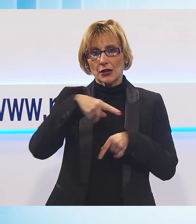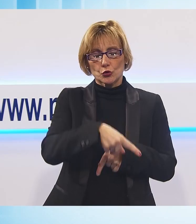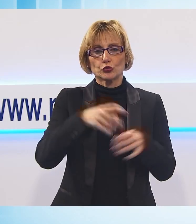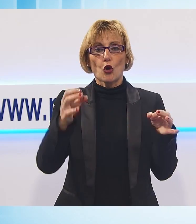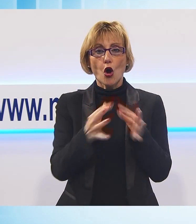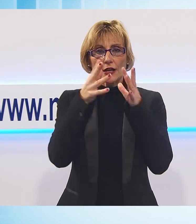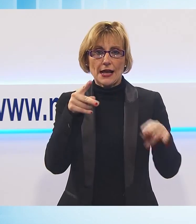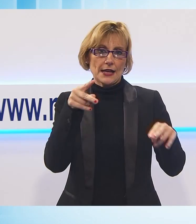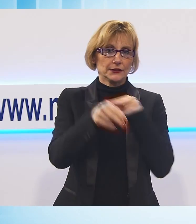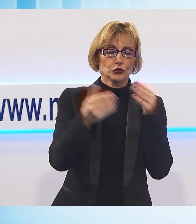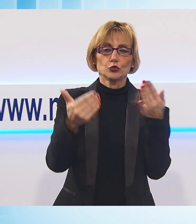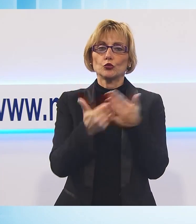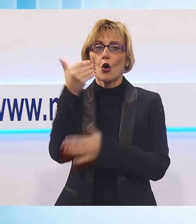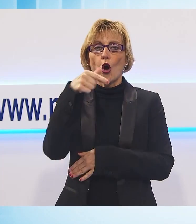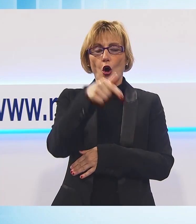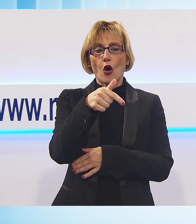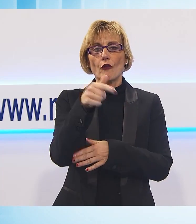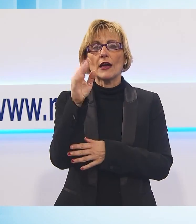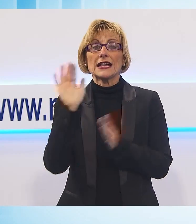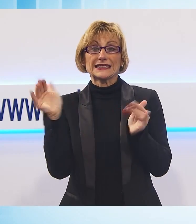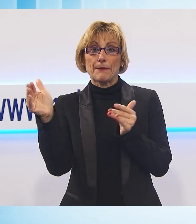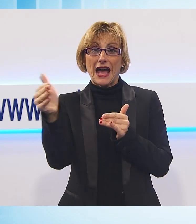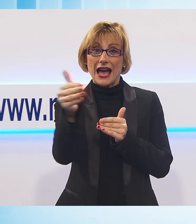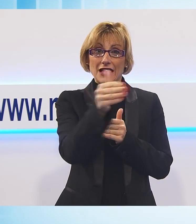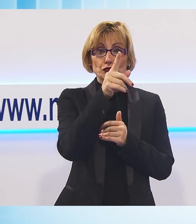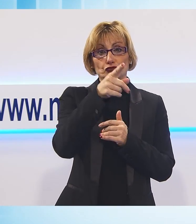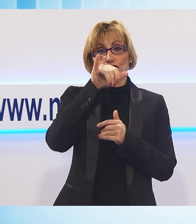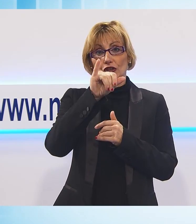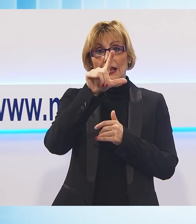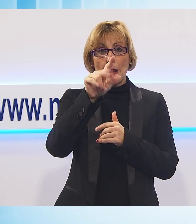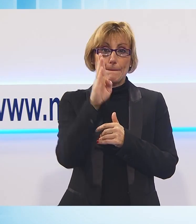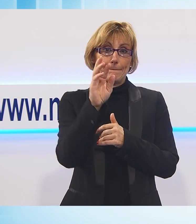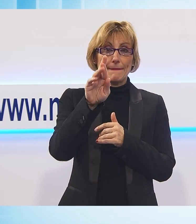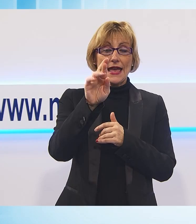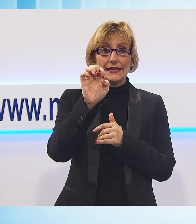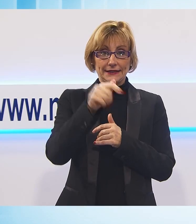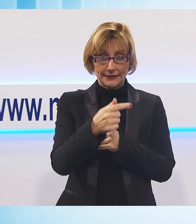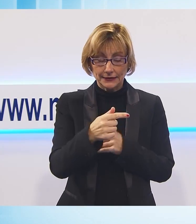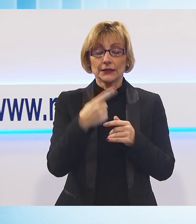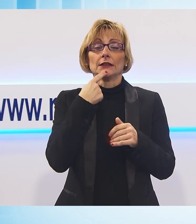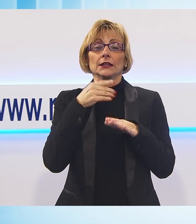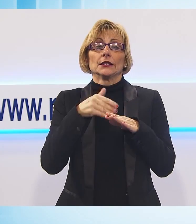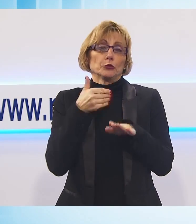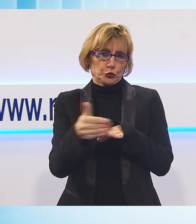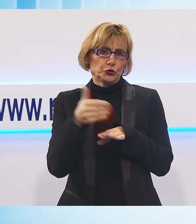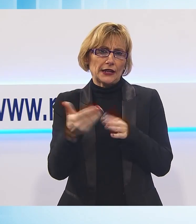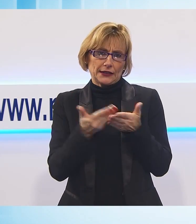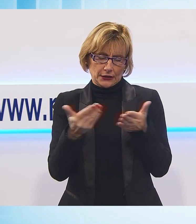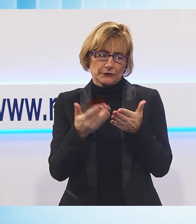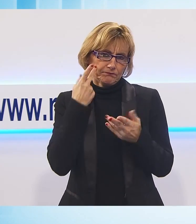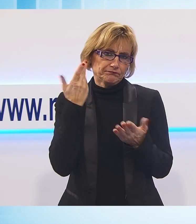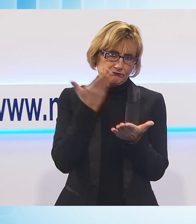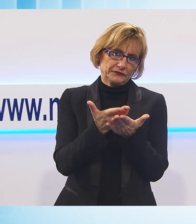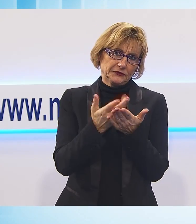'occasione il nuovo allestimento dell'Espace Gilbert. Nelle prossime edizioni del TG9 vi proporremo un ampio servizio su questo che vi abbiamo appena